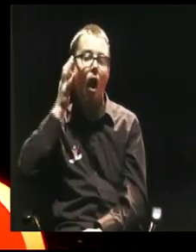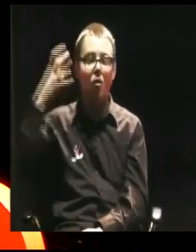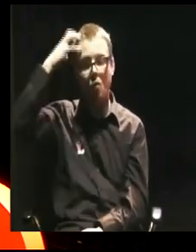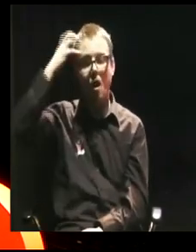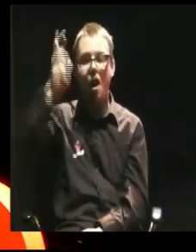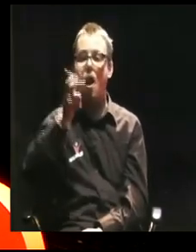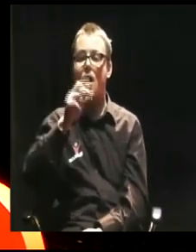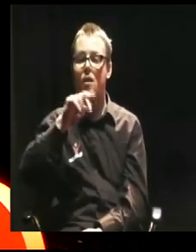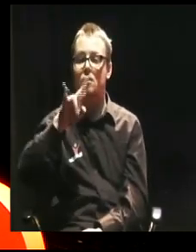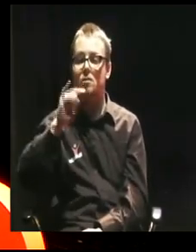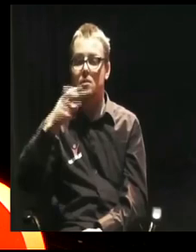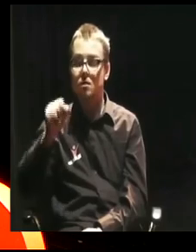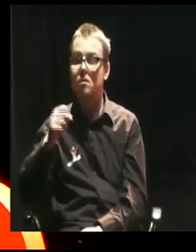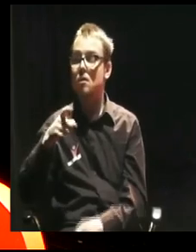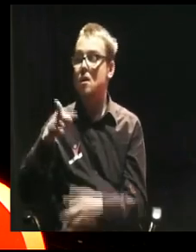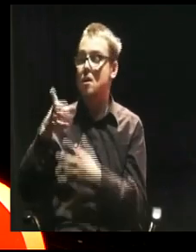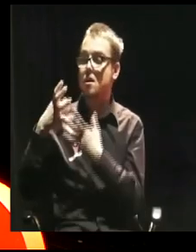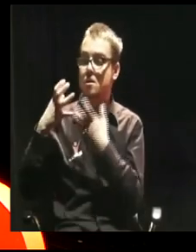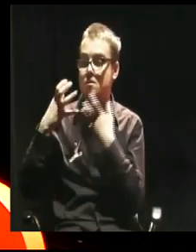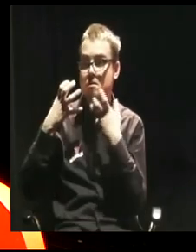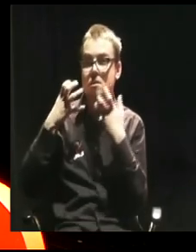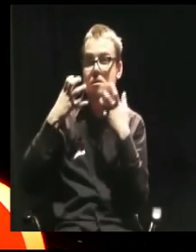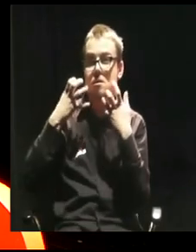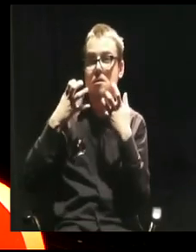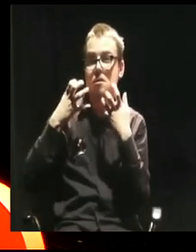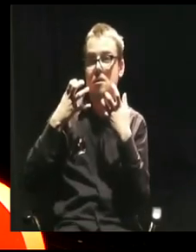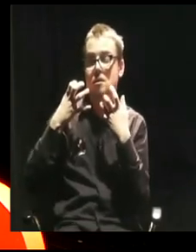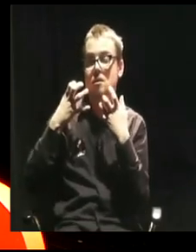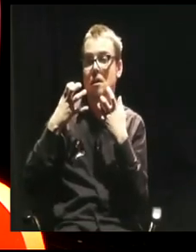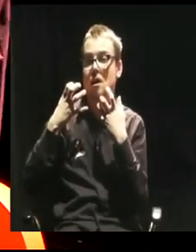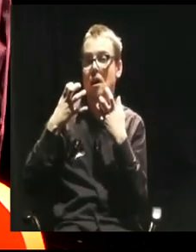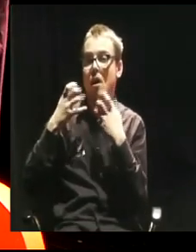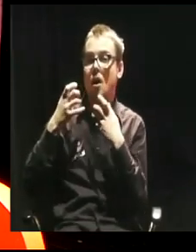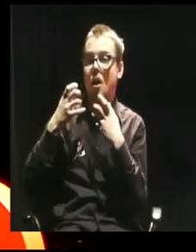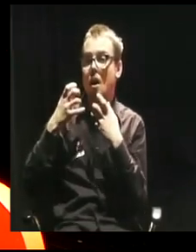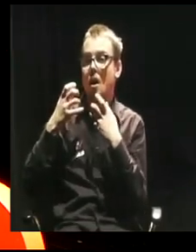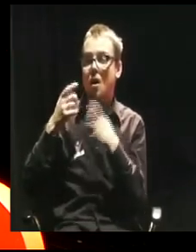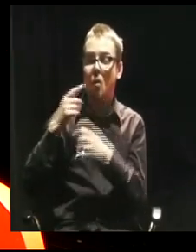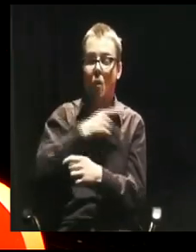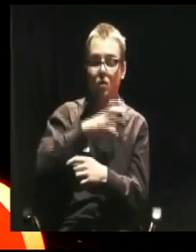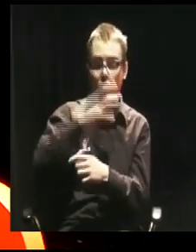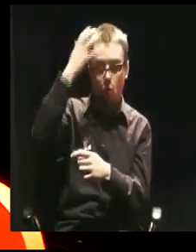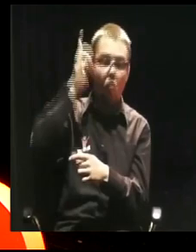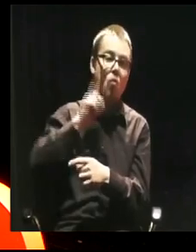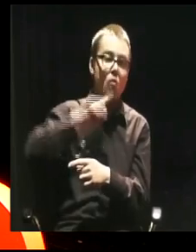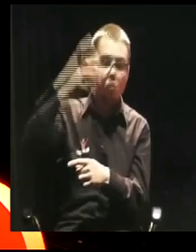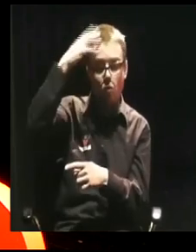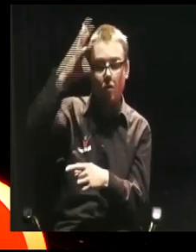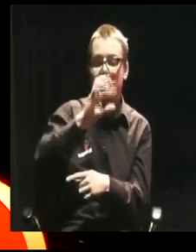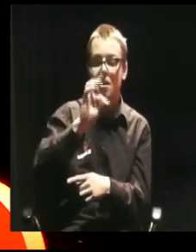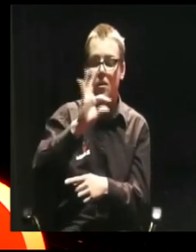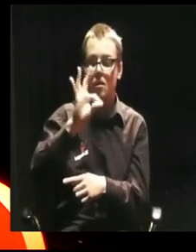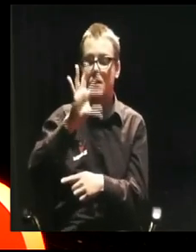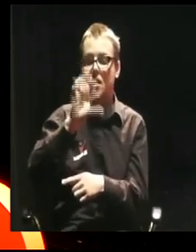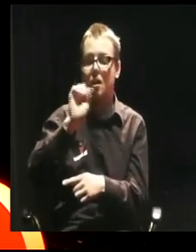demonicznie posłuszny i nie doszłoby do pierwszych dwóch rozbiorów. Może miałby odrobinę własnego zdania, a nie tylko słuchał się